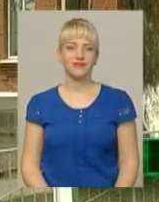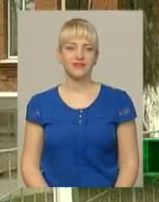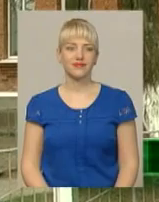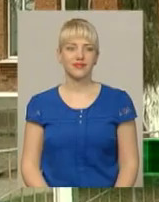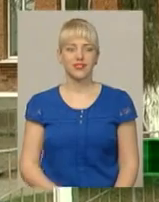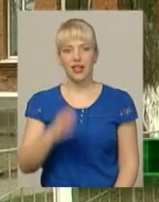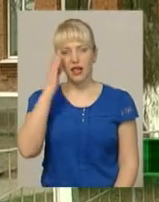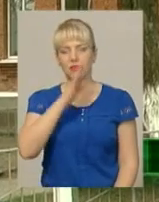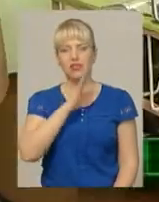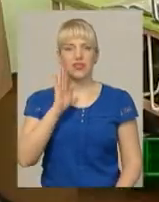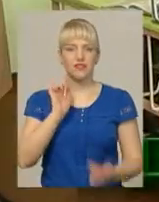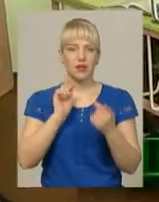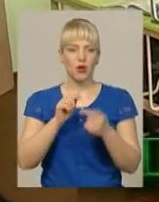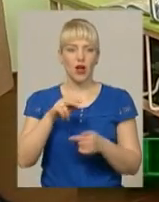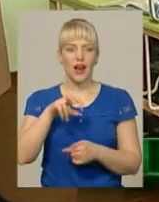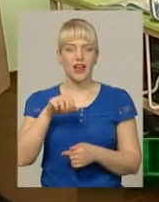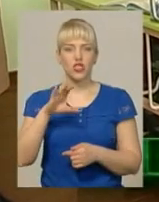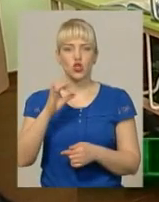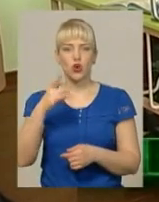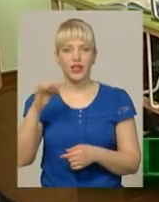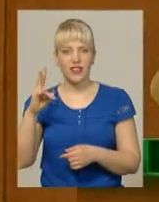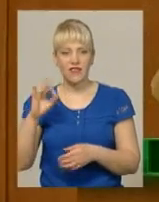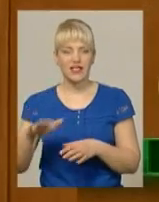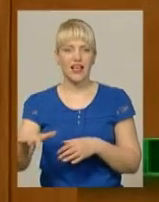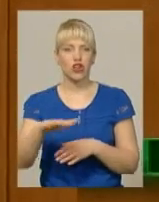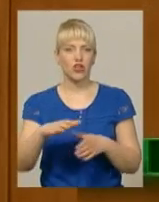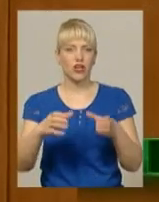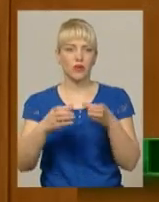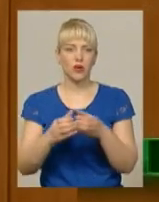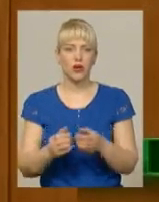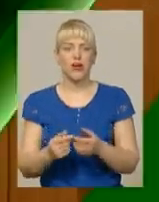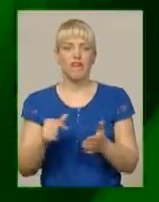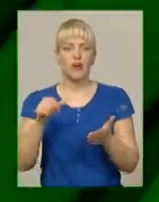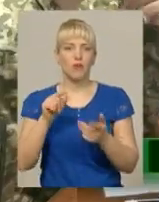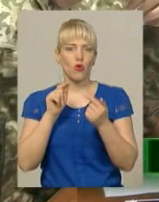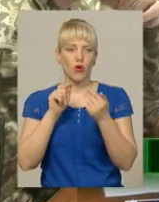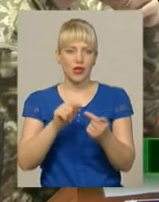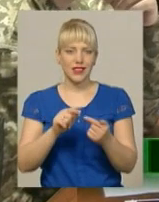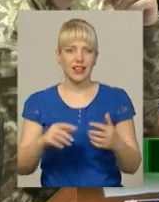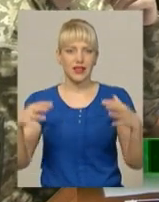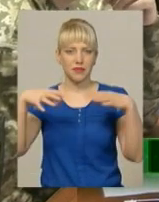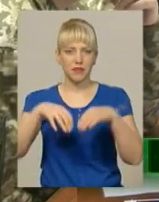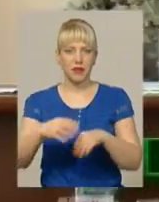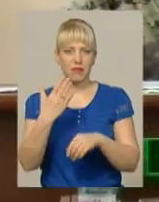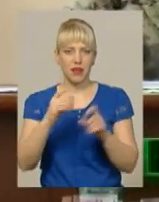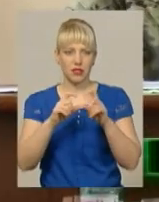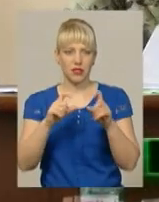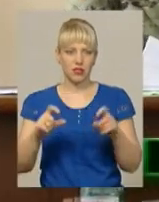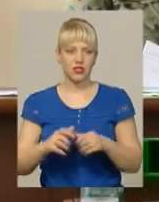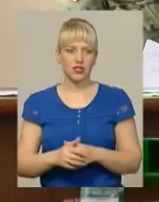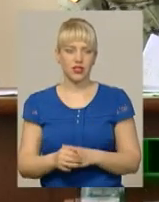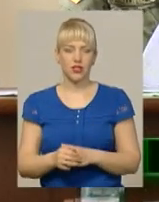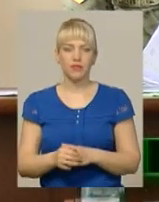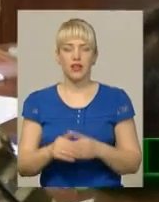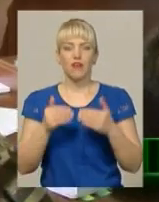Батьківський протест. У Лісогрінівецькій тергромаді виступають проти оптимізації п'ятий шкіл. Жереб кинуто. Випускники єдиного в